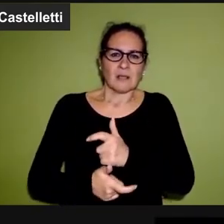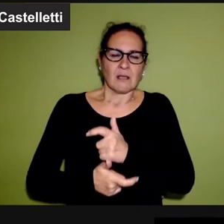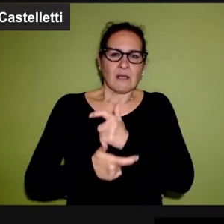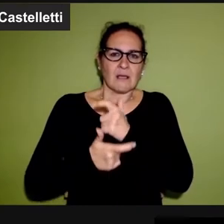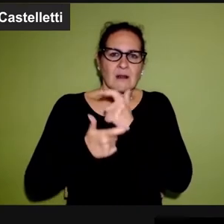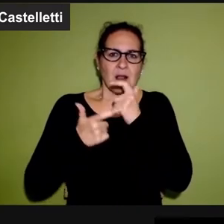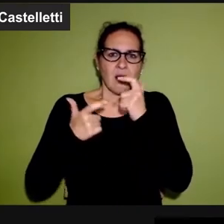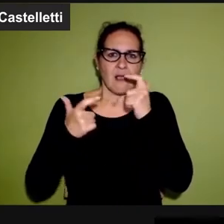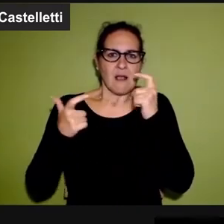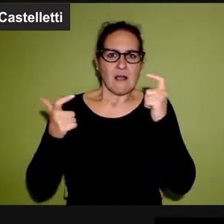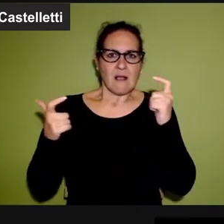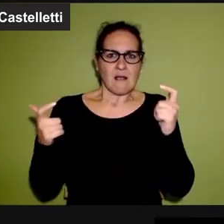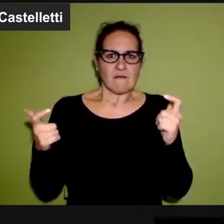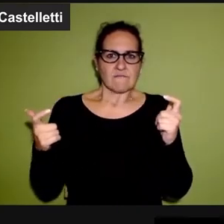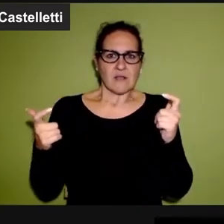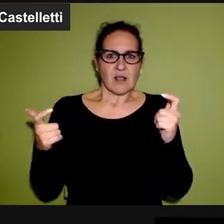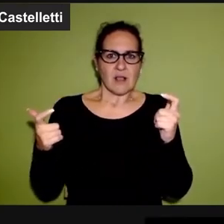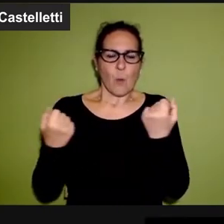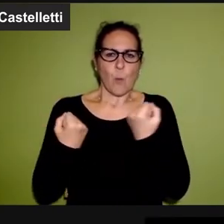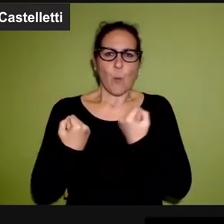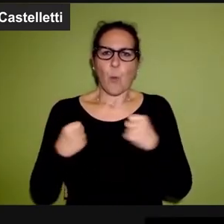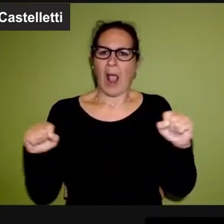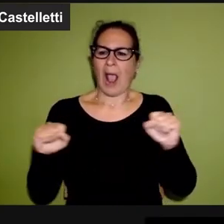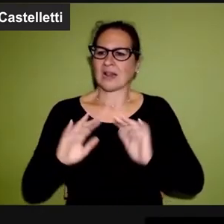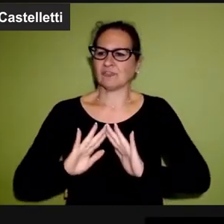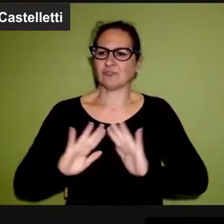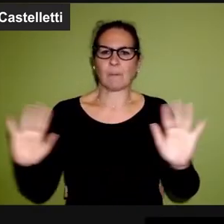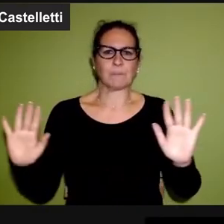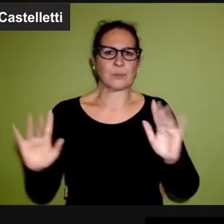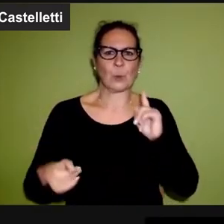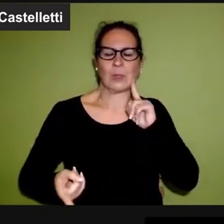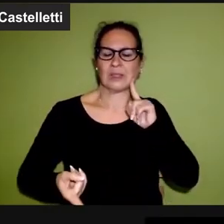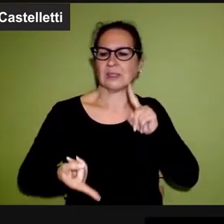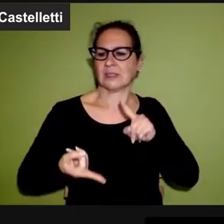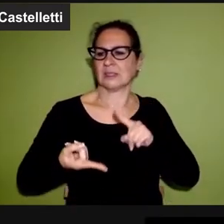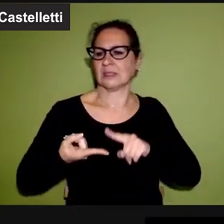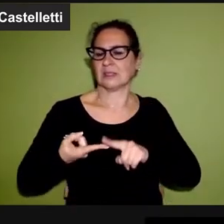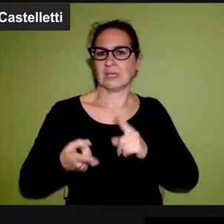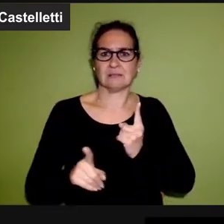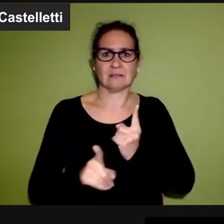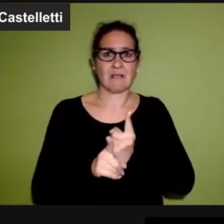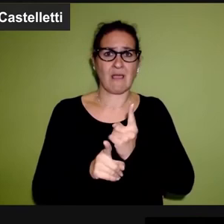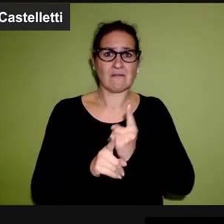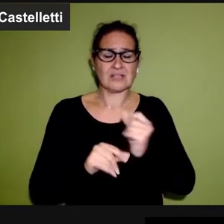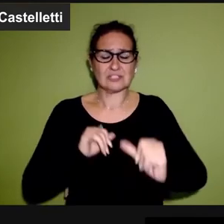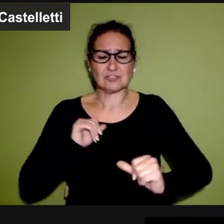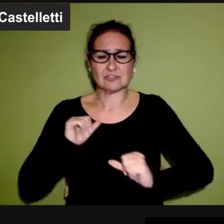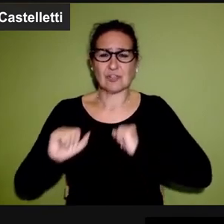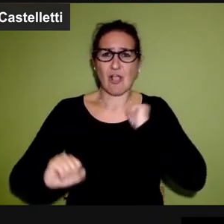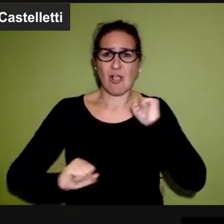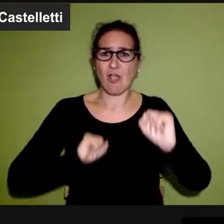colpito per caso dalla malattia inguaribile terminale che lo fa soffrire,